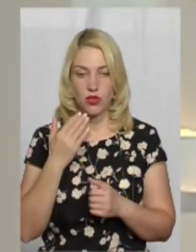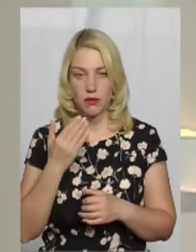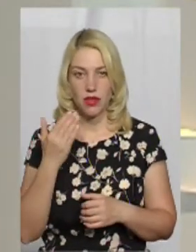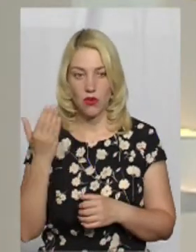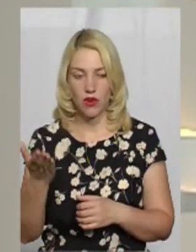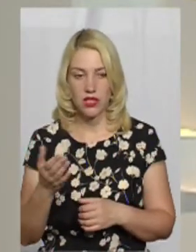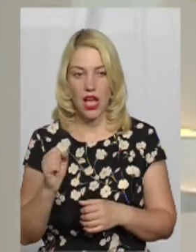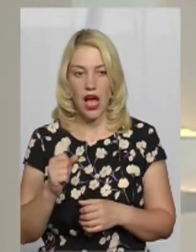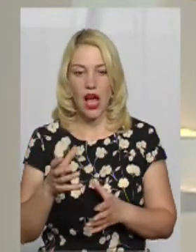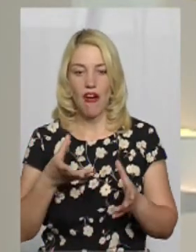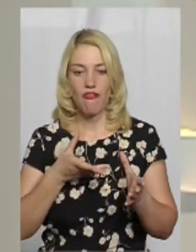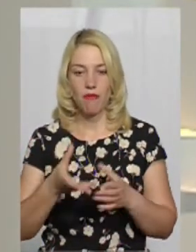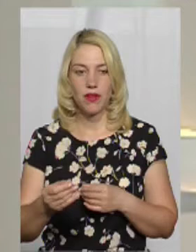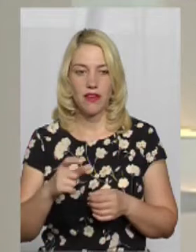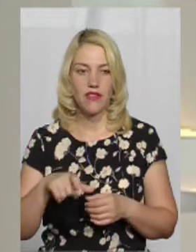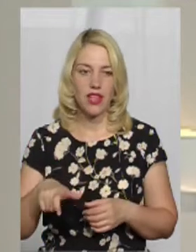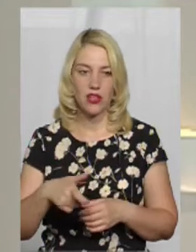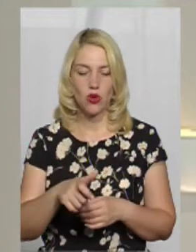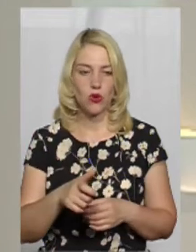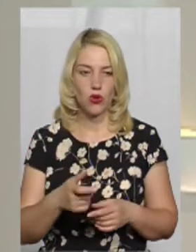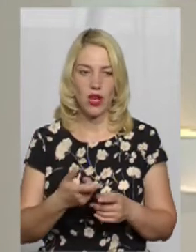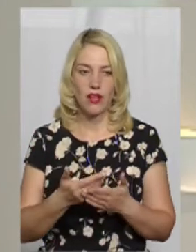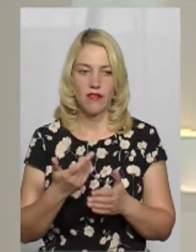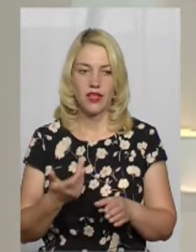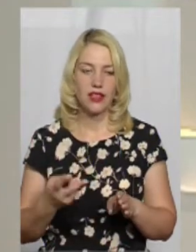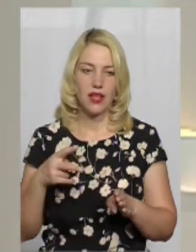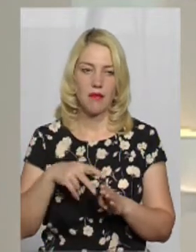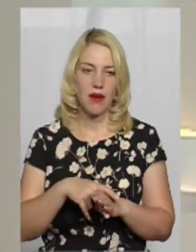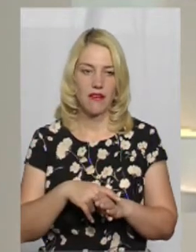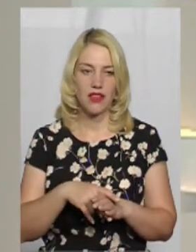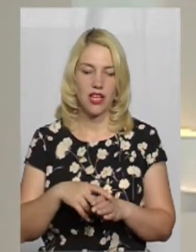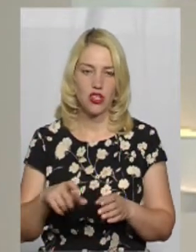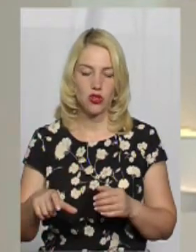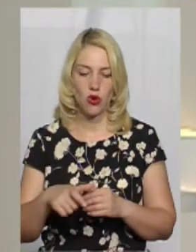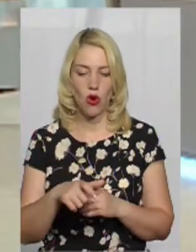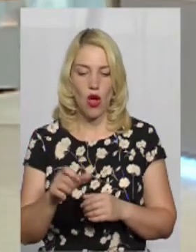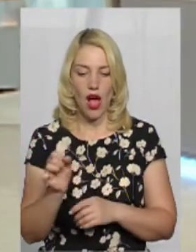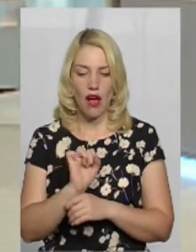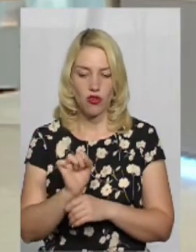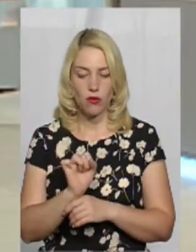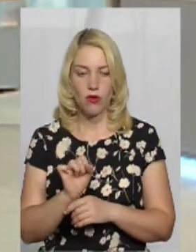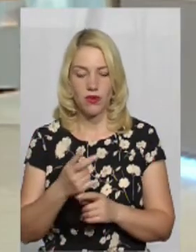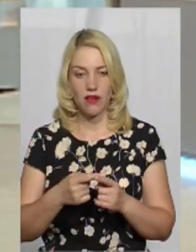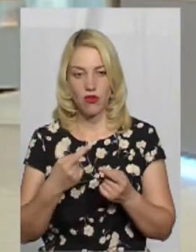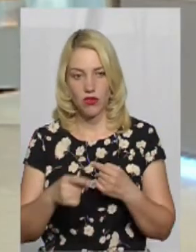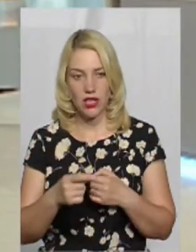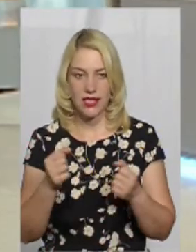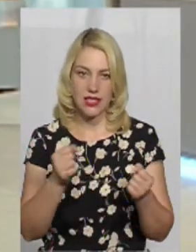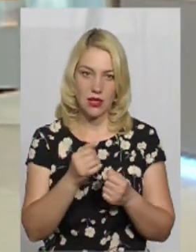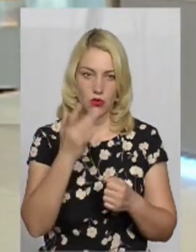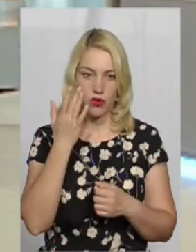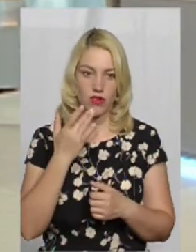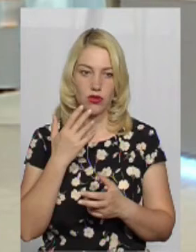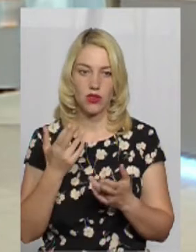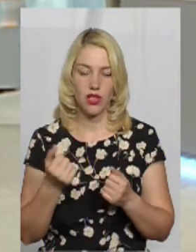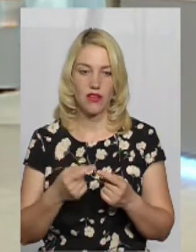А вплив на дорожнє покриття від перевантаженого автомобіля підрізняється взимку і влітку?